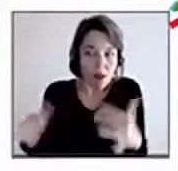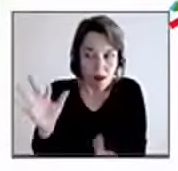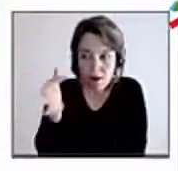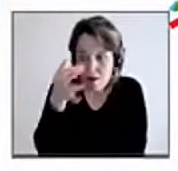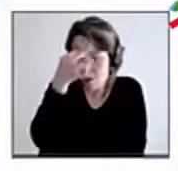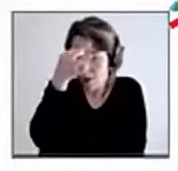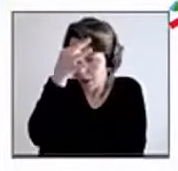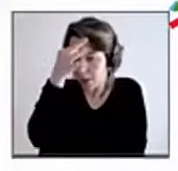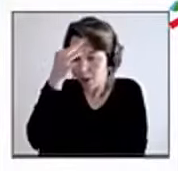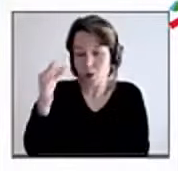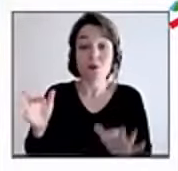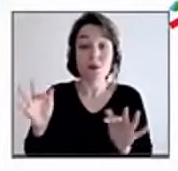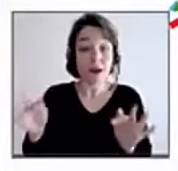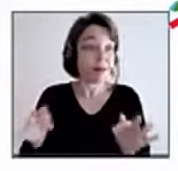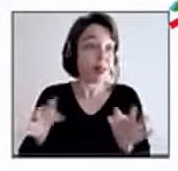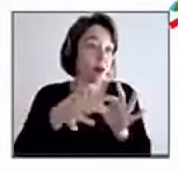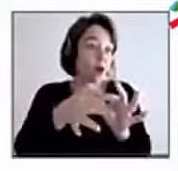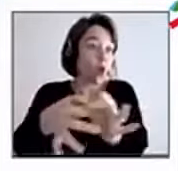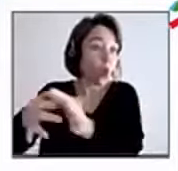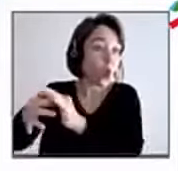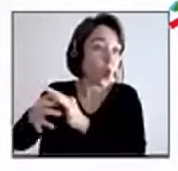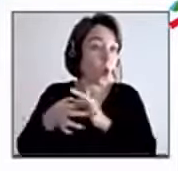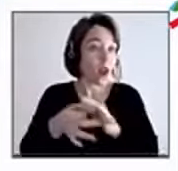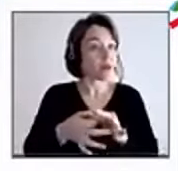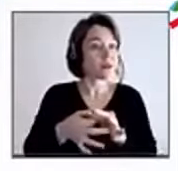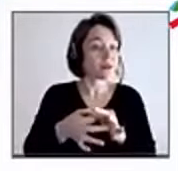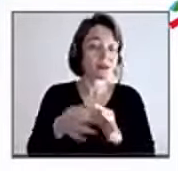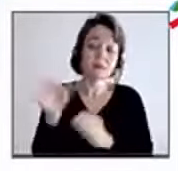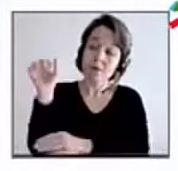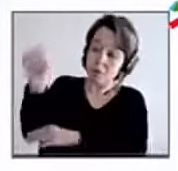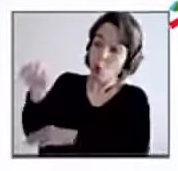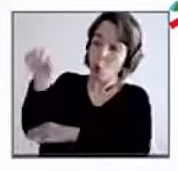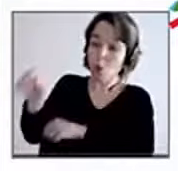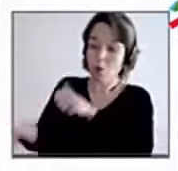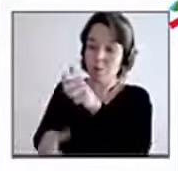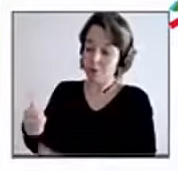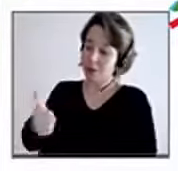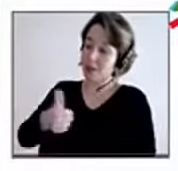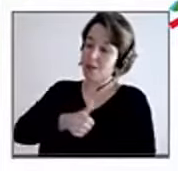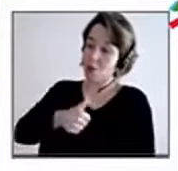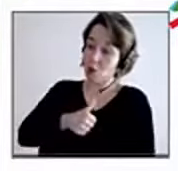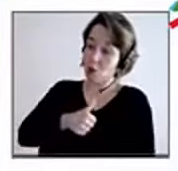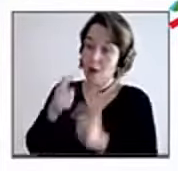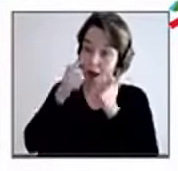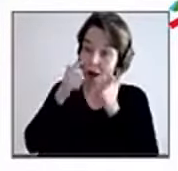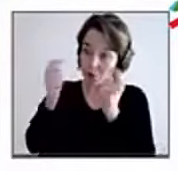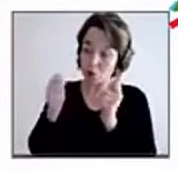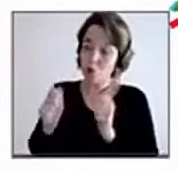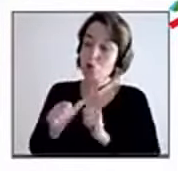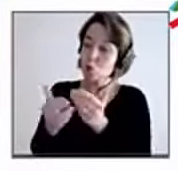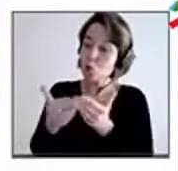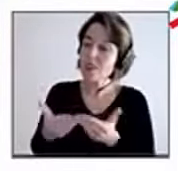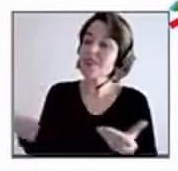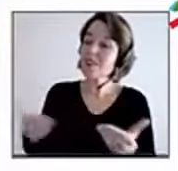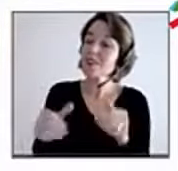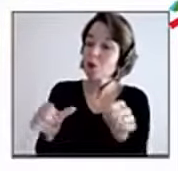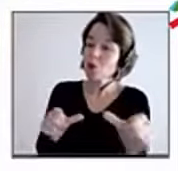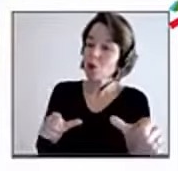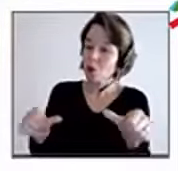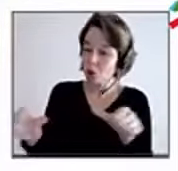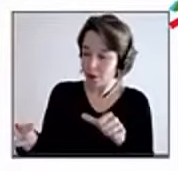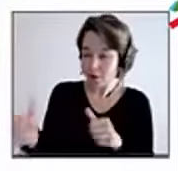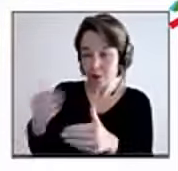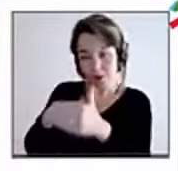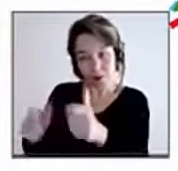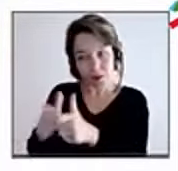est évidemment plus puissant que l'individuel, mais à certaines conditions et qu'on oublie parfois en entreprise. Déjà, le collectif est fructueux à condition qu'il